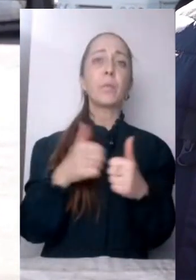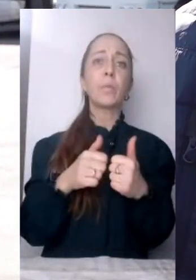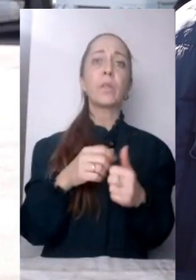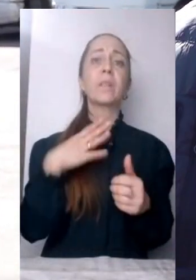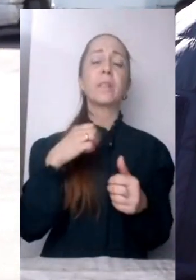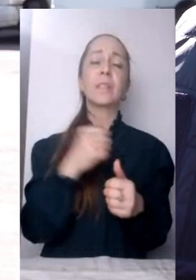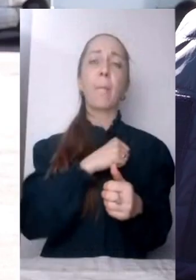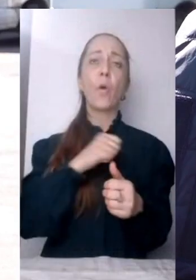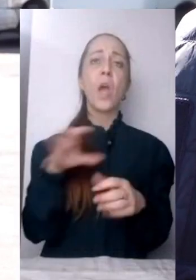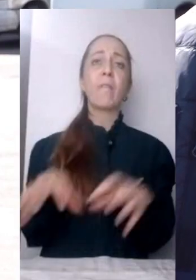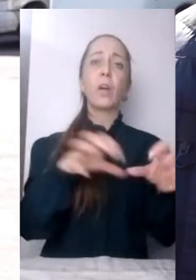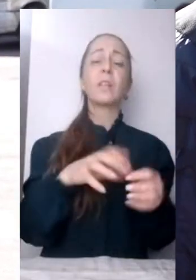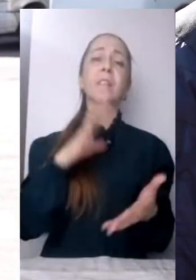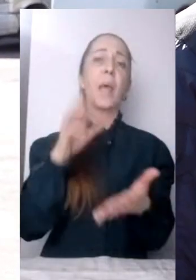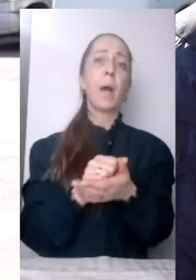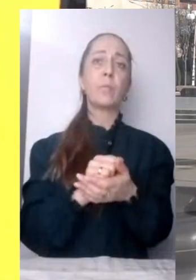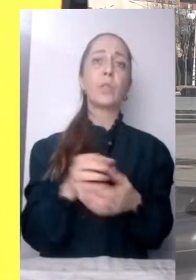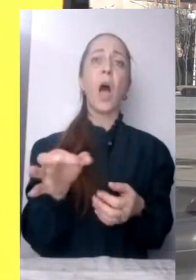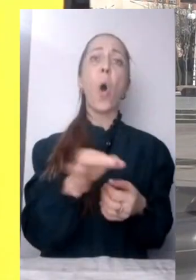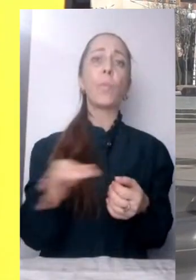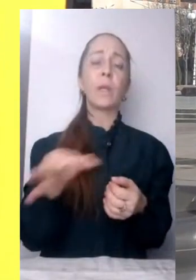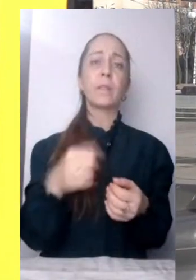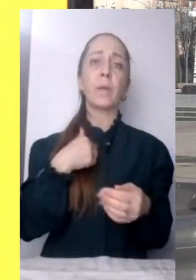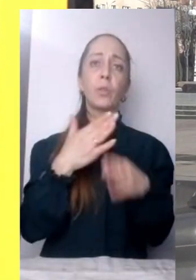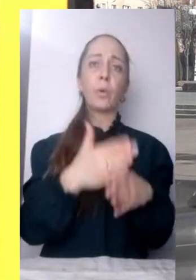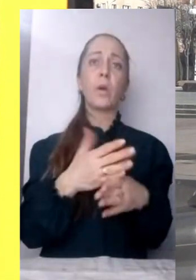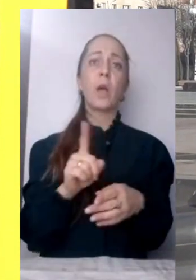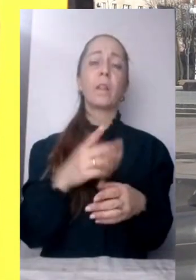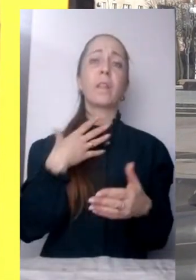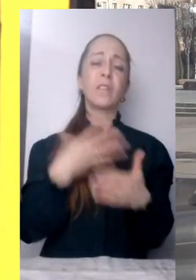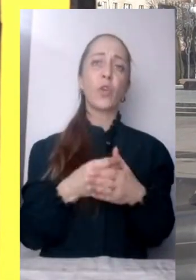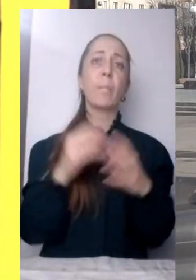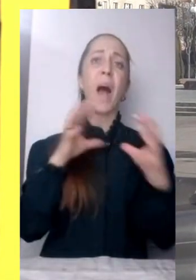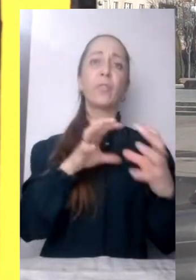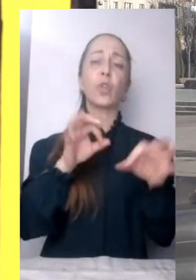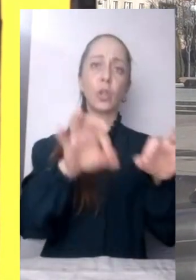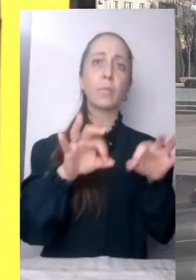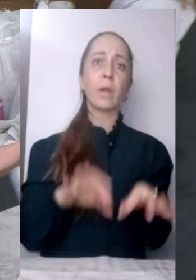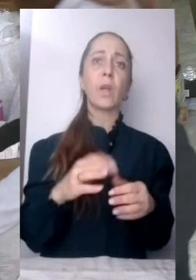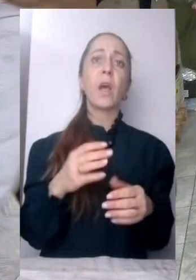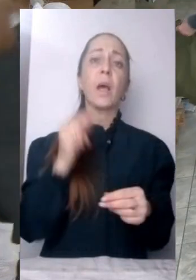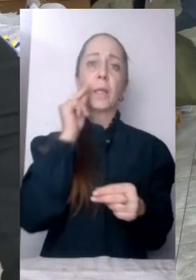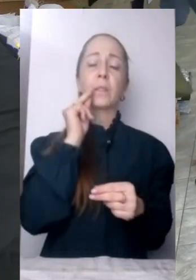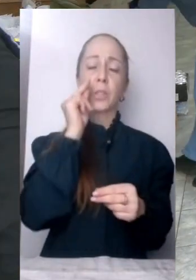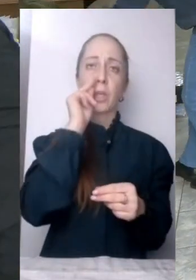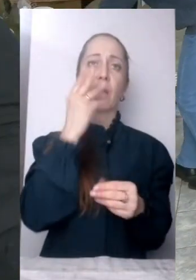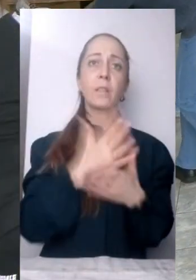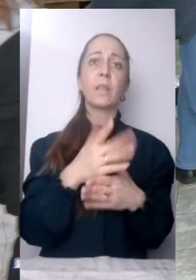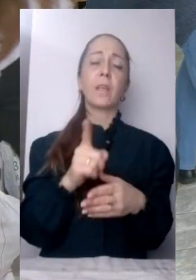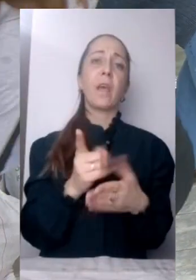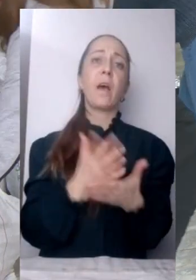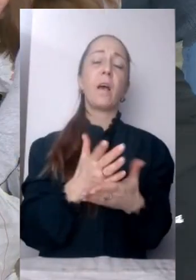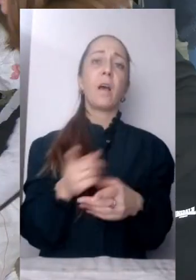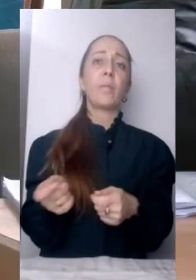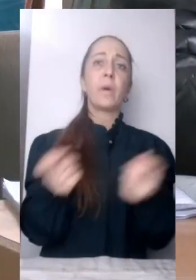допомагаємо нашим автотранспортом. Черкащина є транзитною для внутрішньопереміщених осіб. Від початку війни тут було прийнято